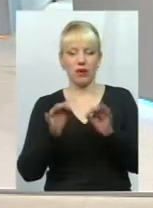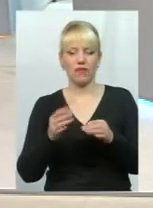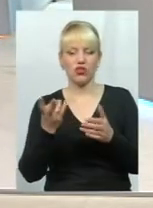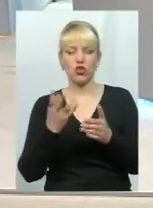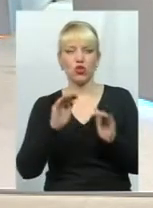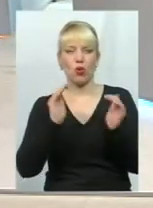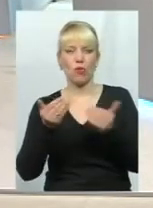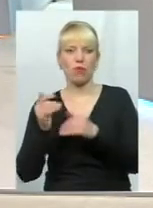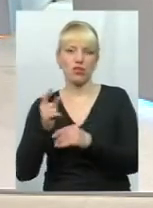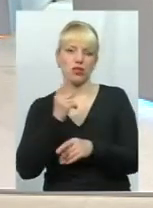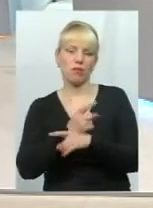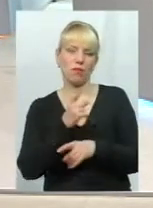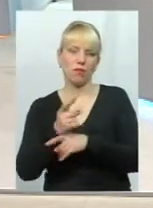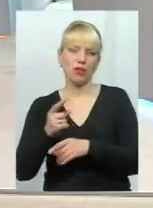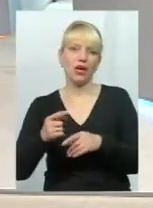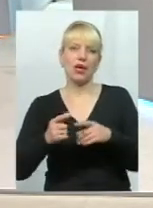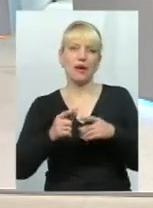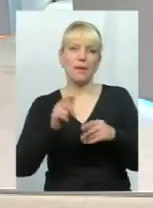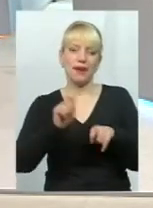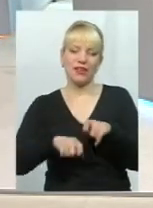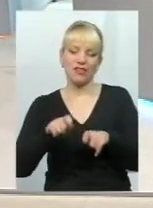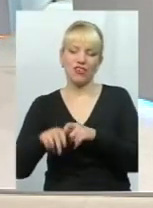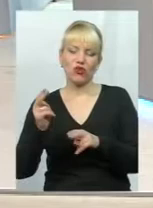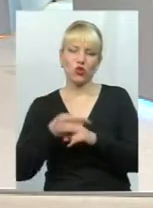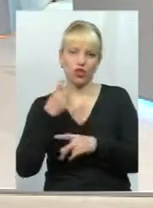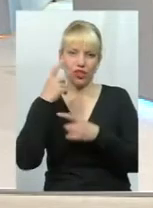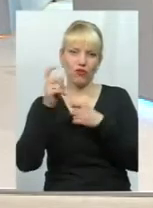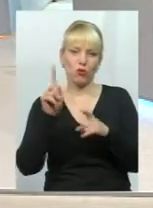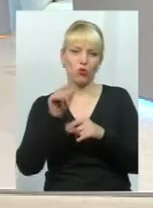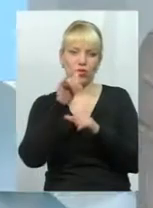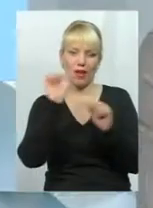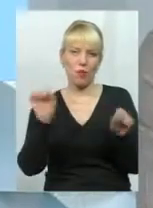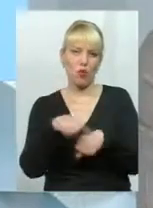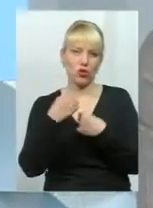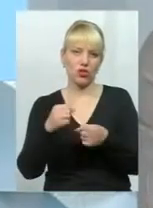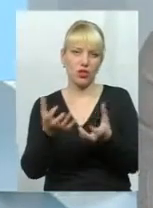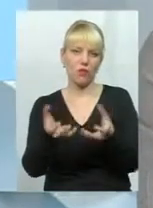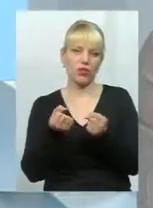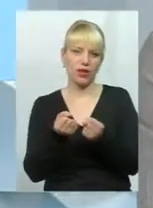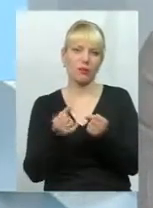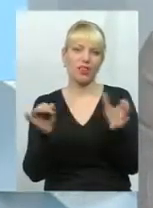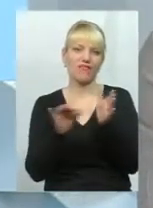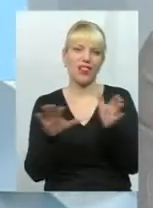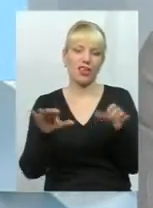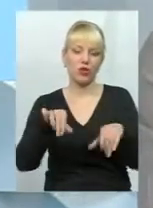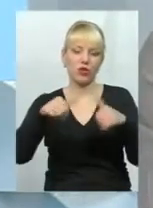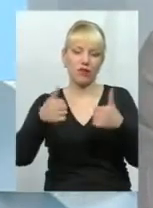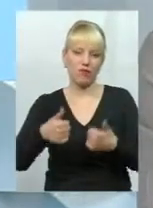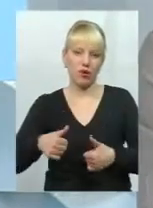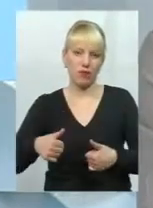щодо перевірок, щодо відсутності інформації, яку неможливо отримати в електронній формі,